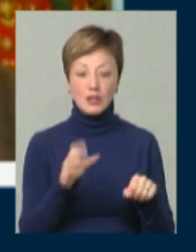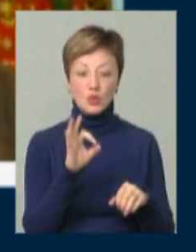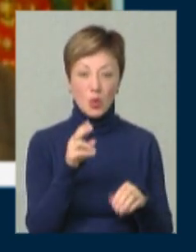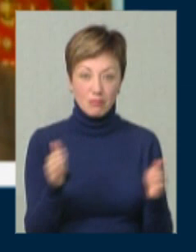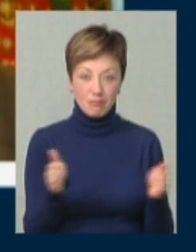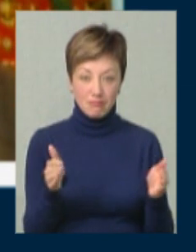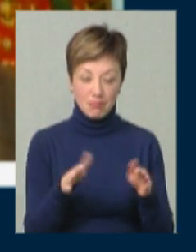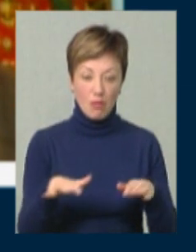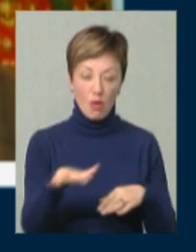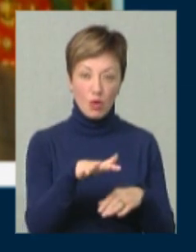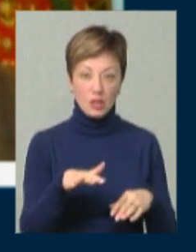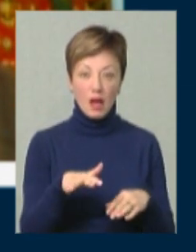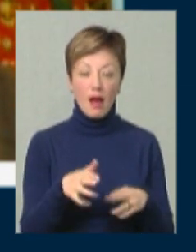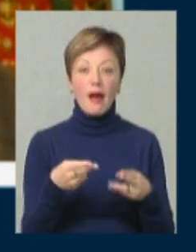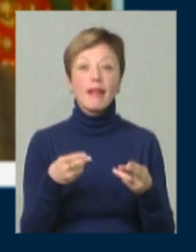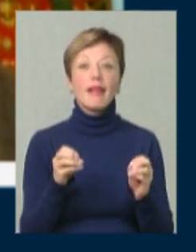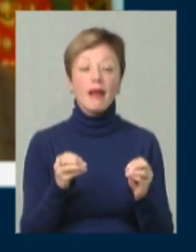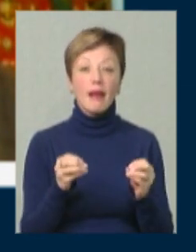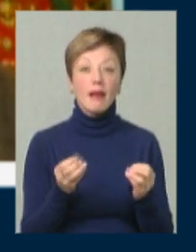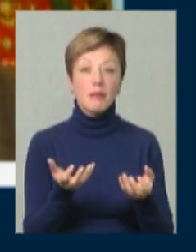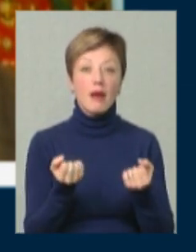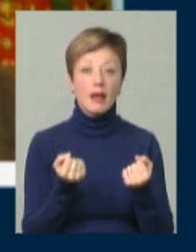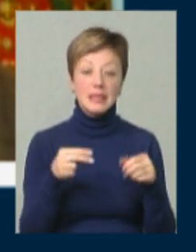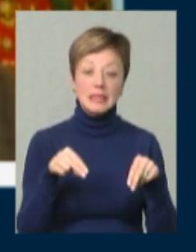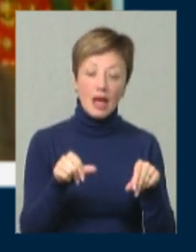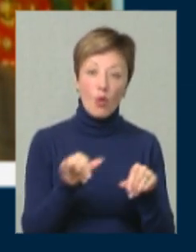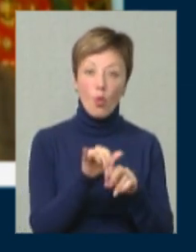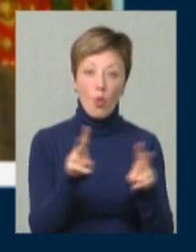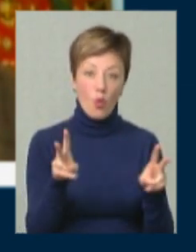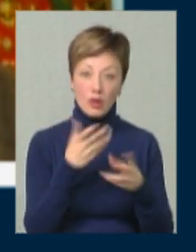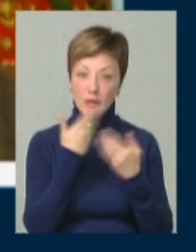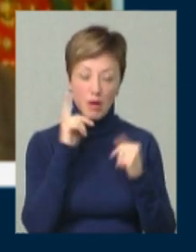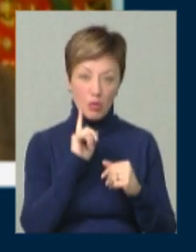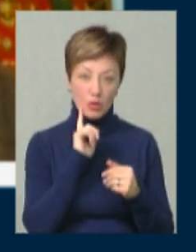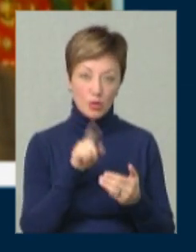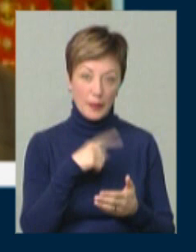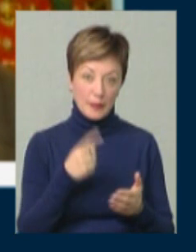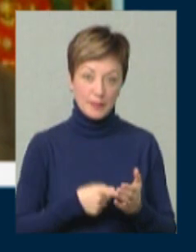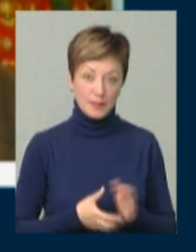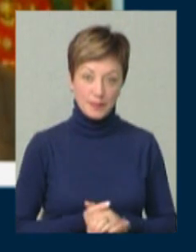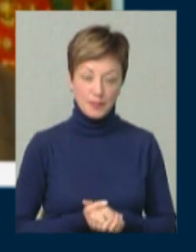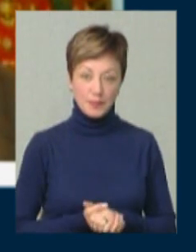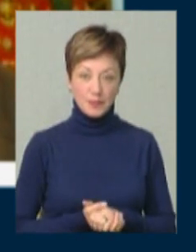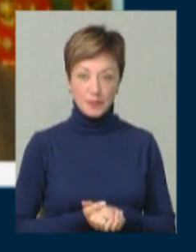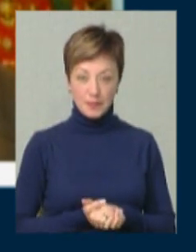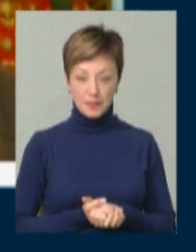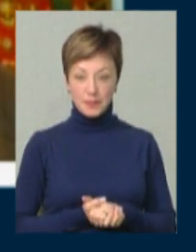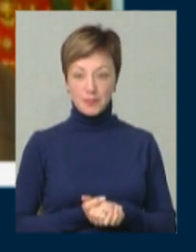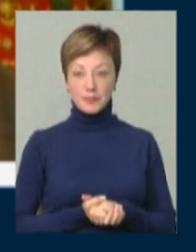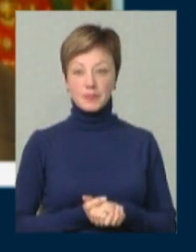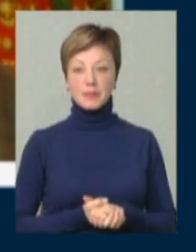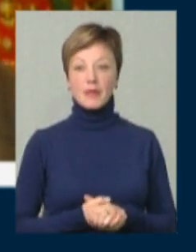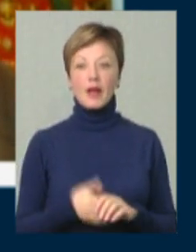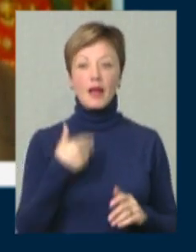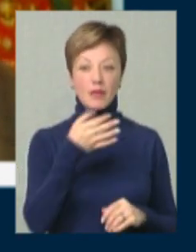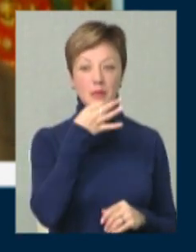сотках. А де брати землю тим, у кого її поки що немає? Ну, я вам